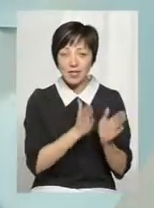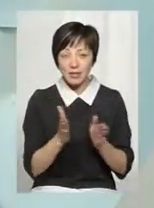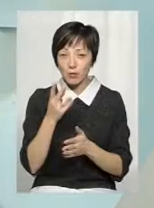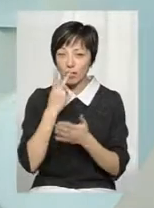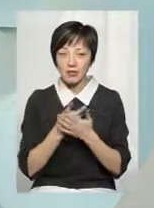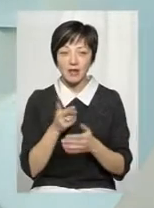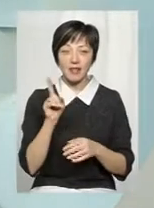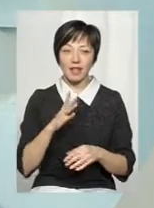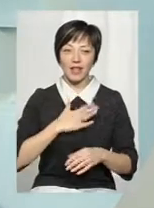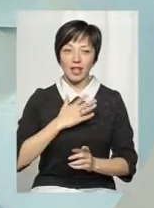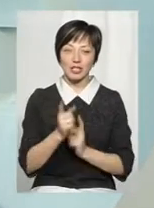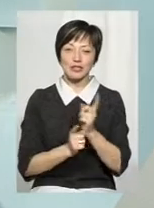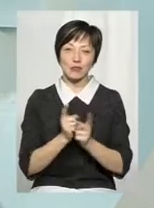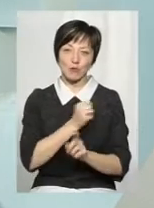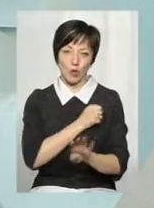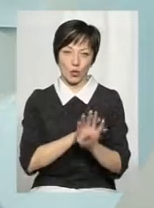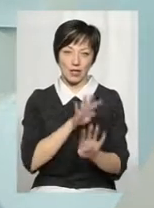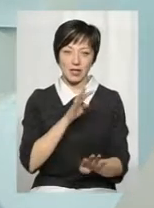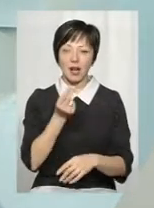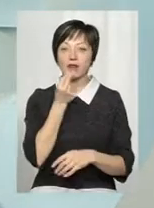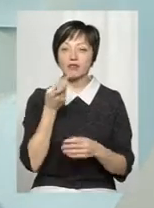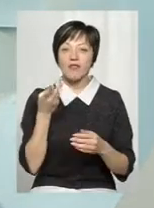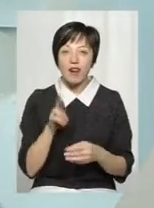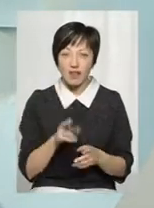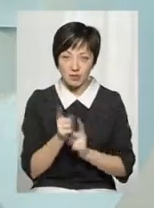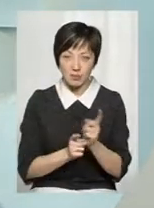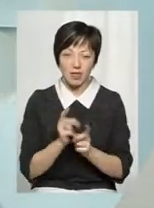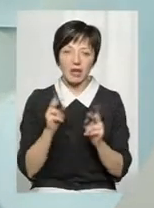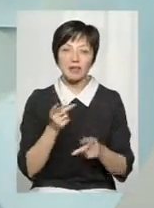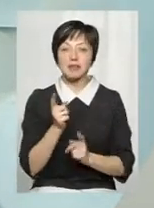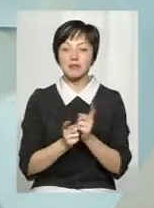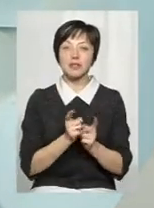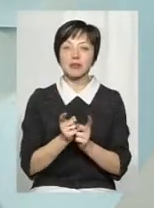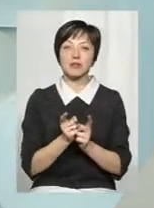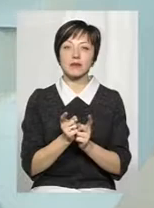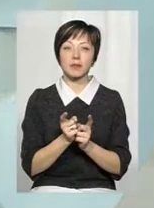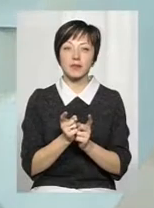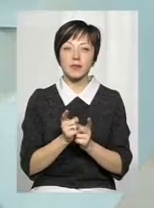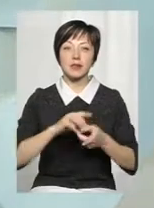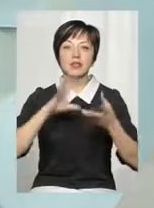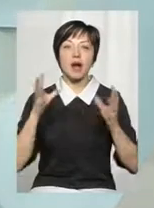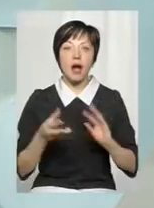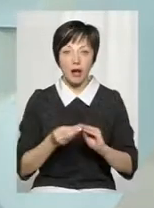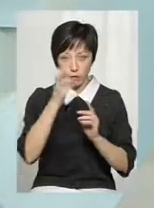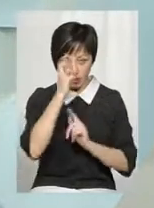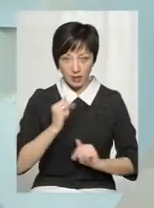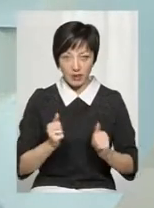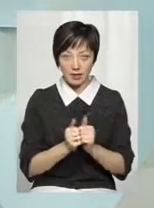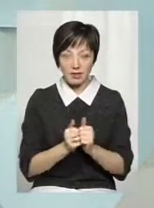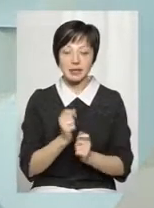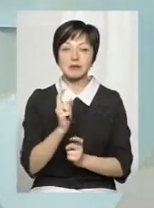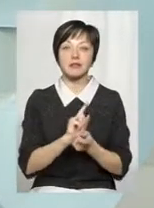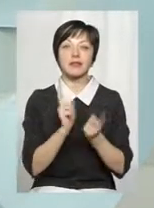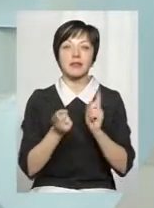Ви подивіться навіть на наші зміни в Збройних силах. Харчування як змінюється. Як змінюється, ви подивіться на загальному на країну. Країна